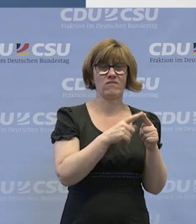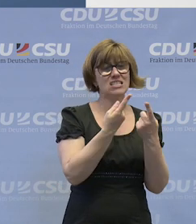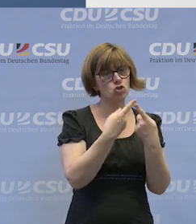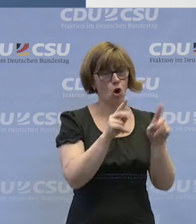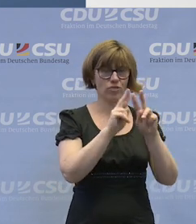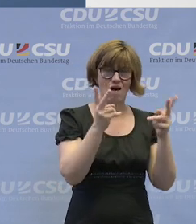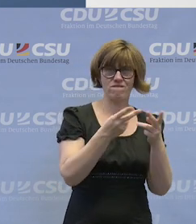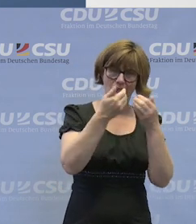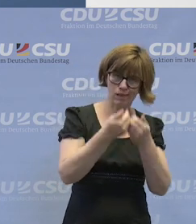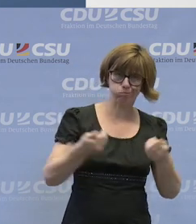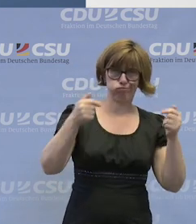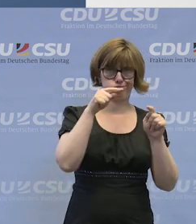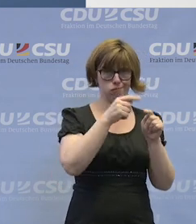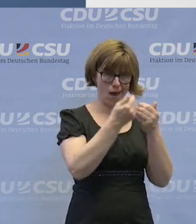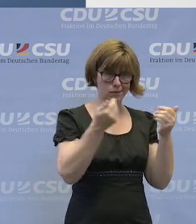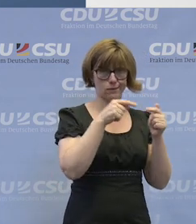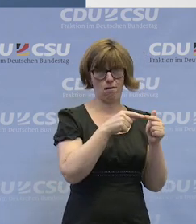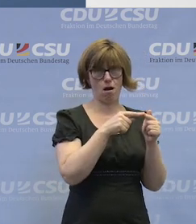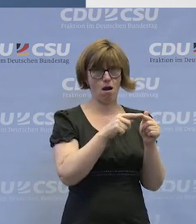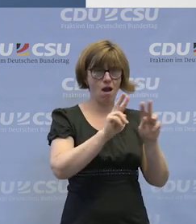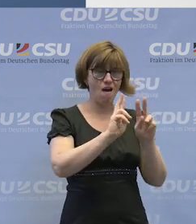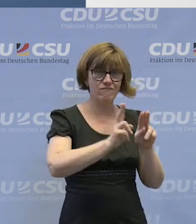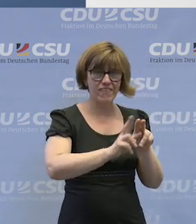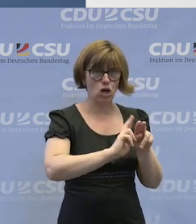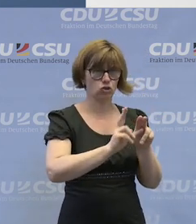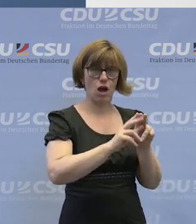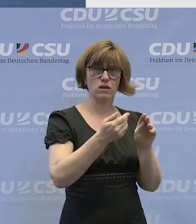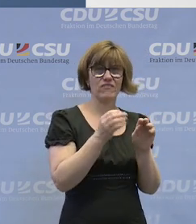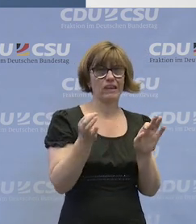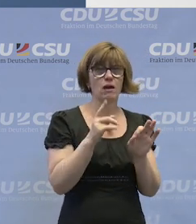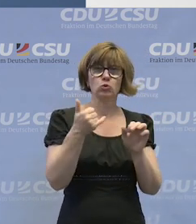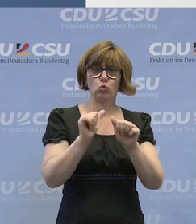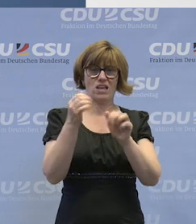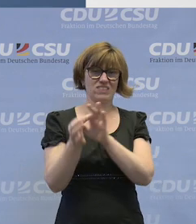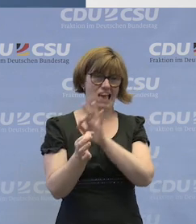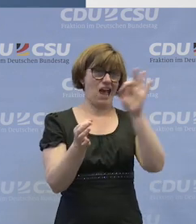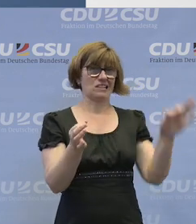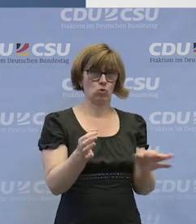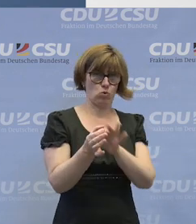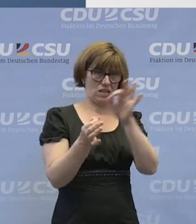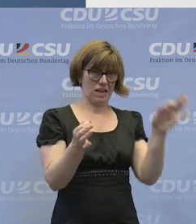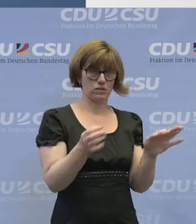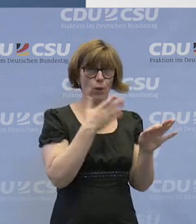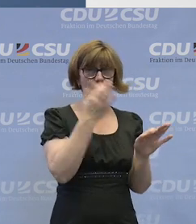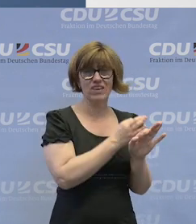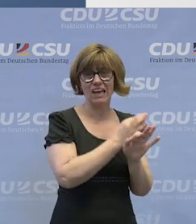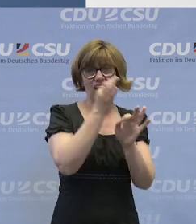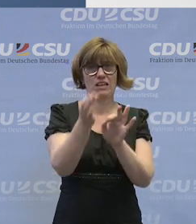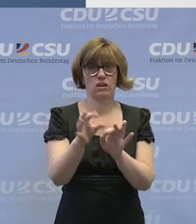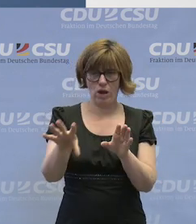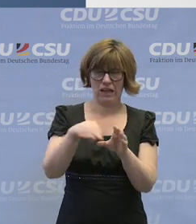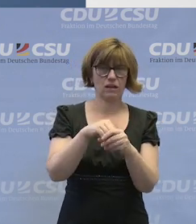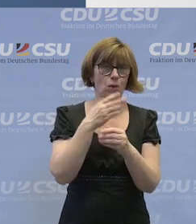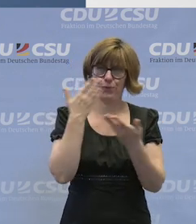Sonderwelt, es sind Werkstätten, die zunächst mal exkludieren und nicht inkludieren oder